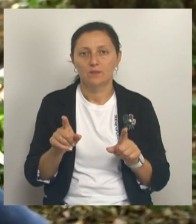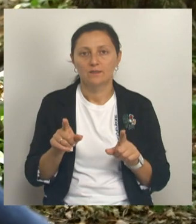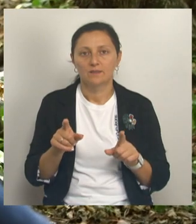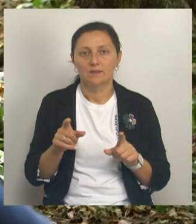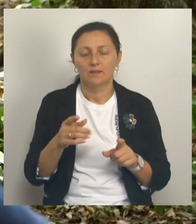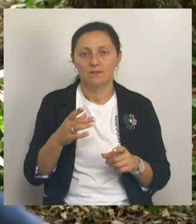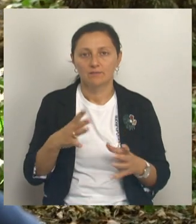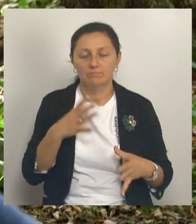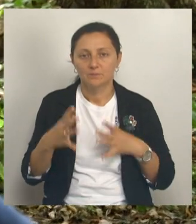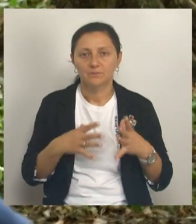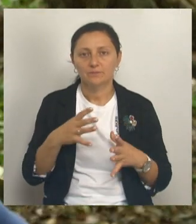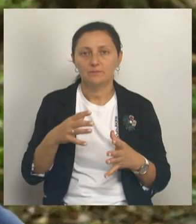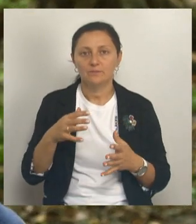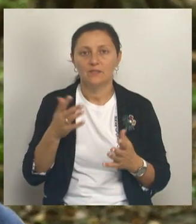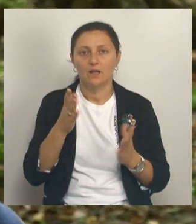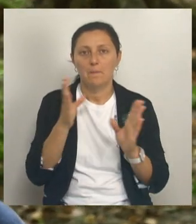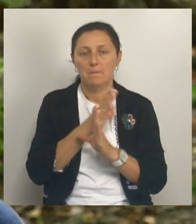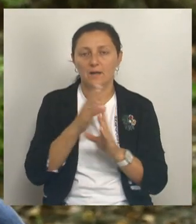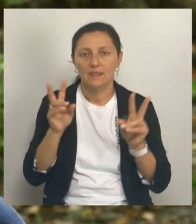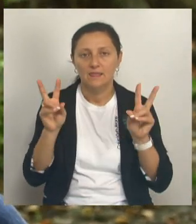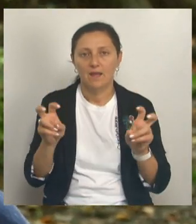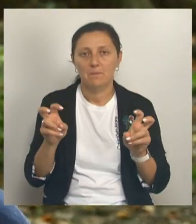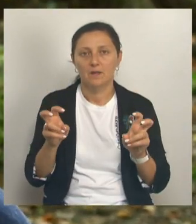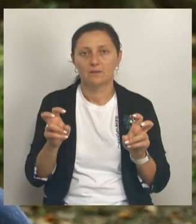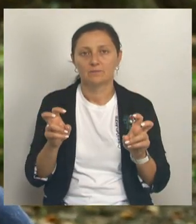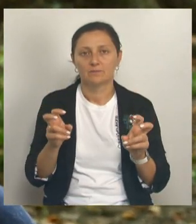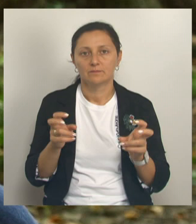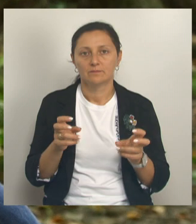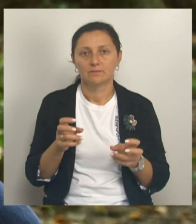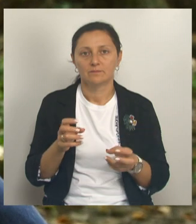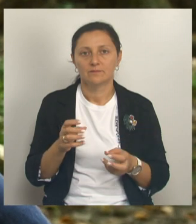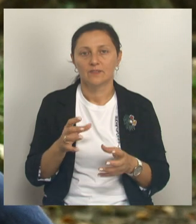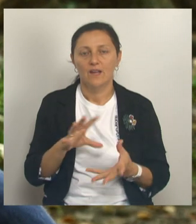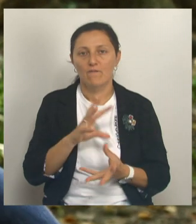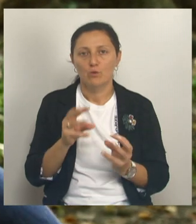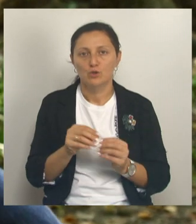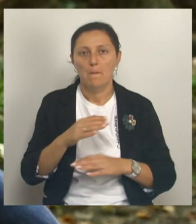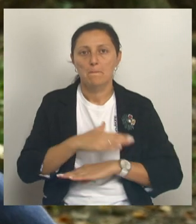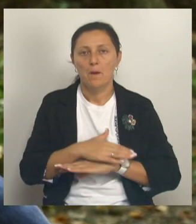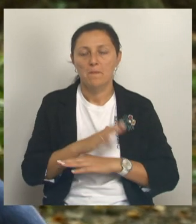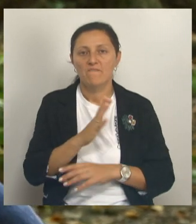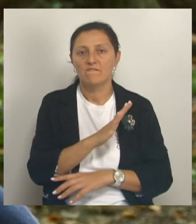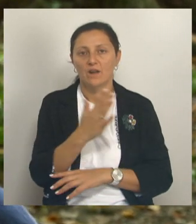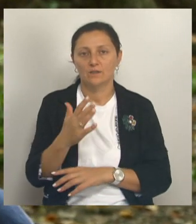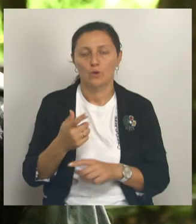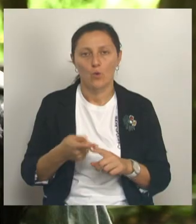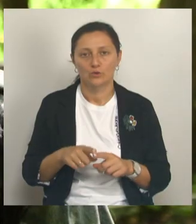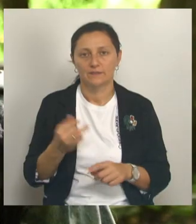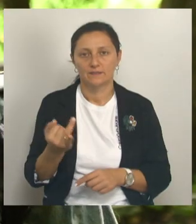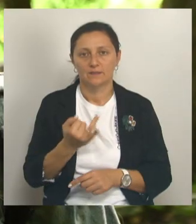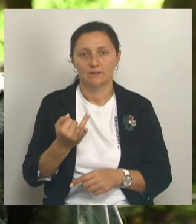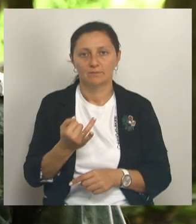ориентирования экологической темы и вообще поведение в лесу детей. Очень крутая история.